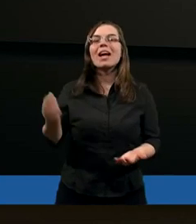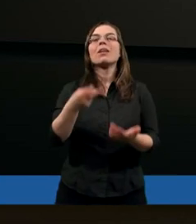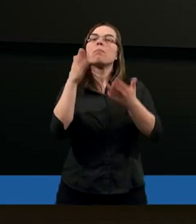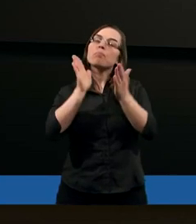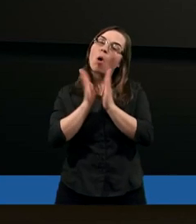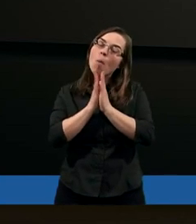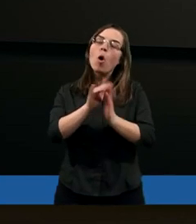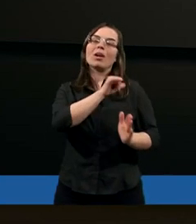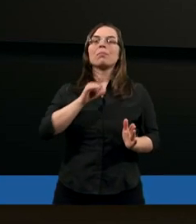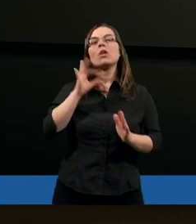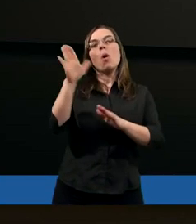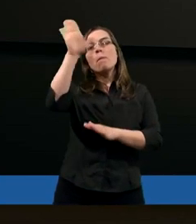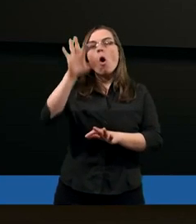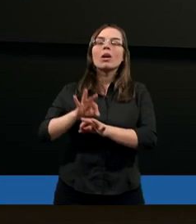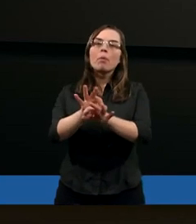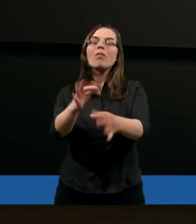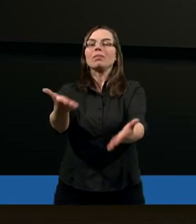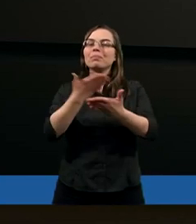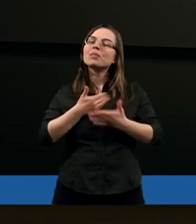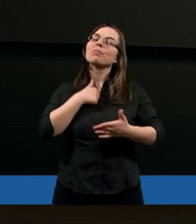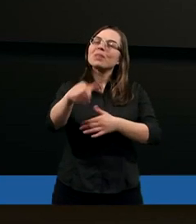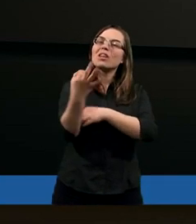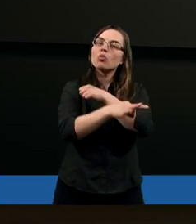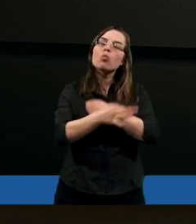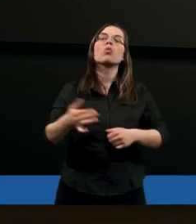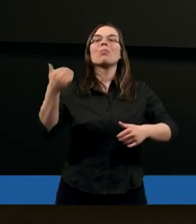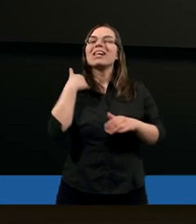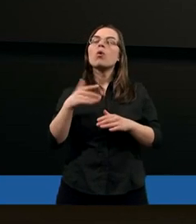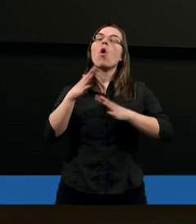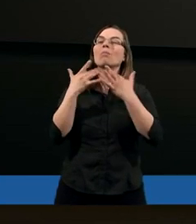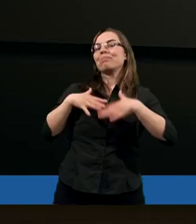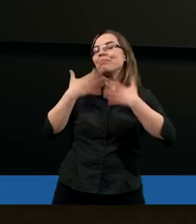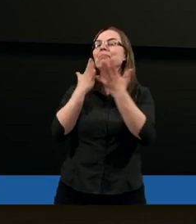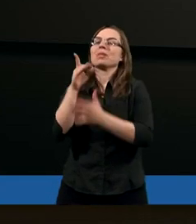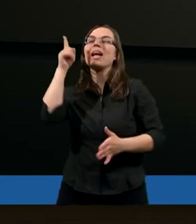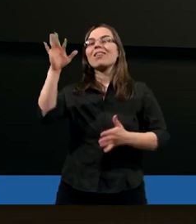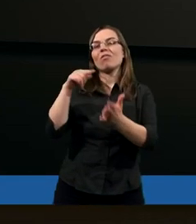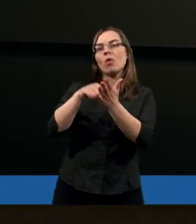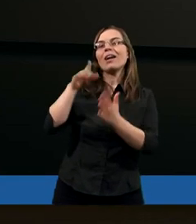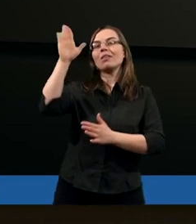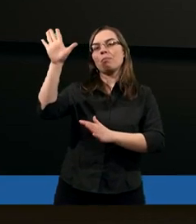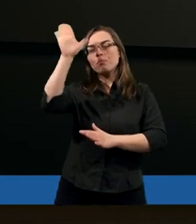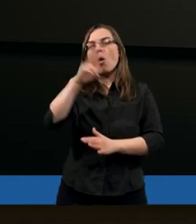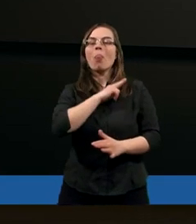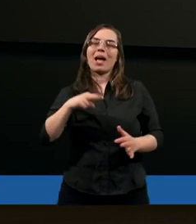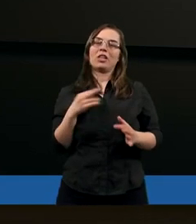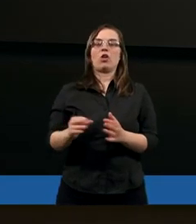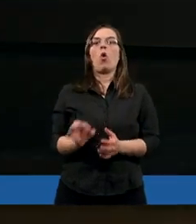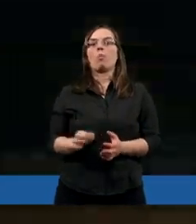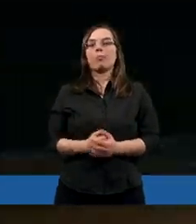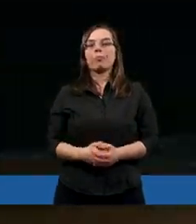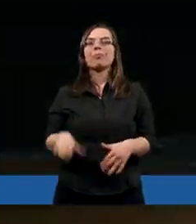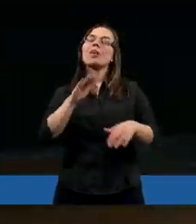pomodlimy się o Boże prowadzenie, o to, aby to studium było inspirowane przez właśnie naszego Boga.